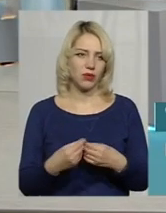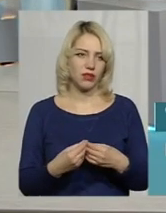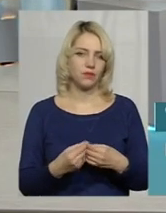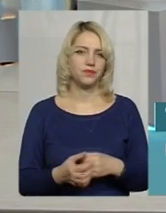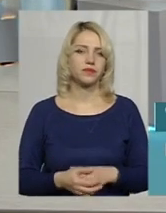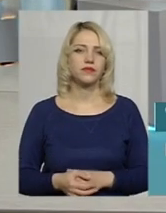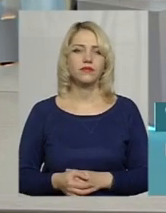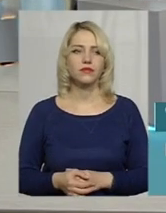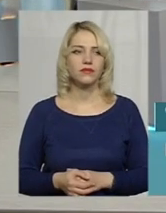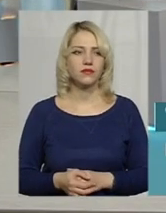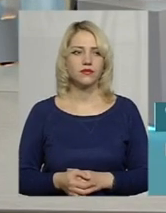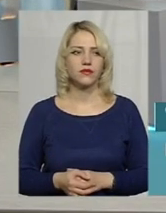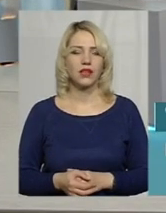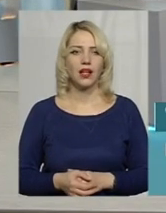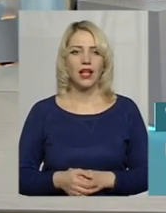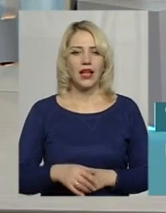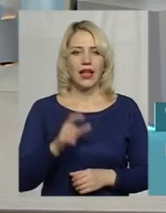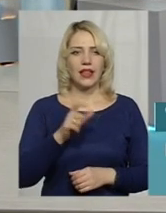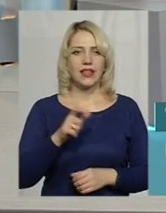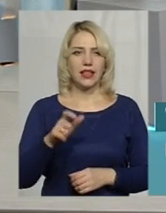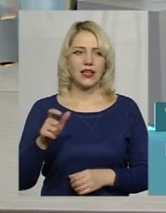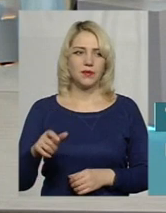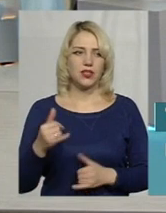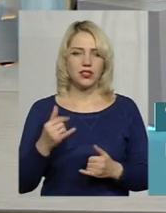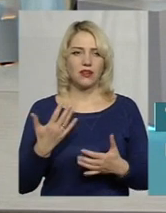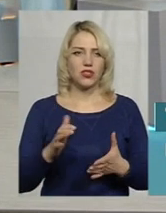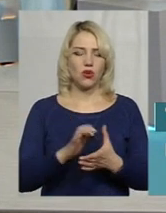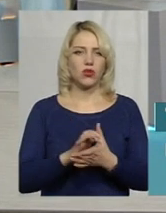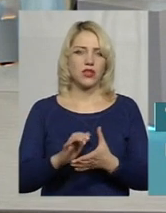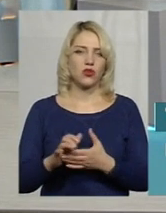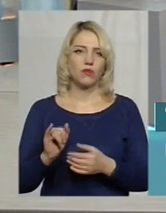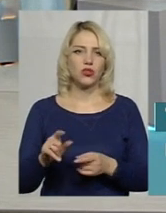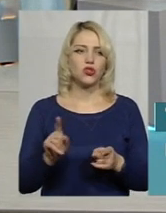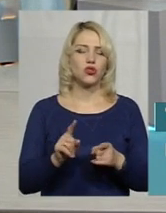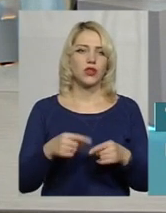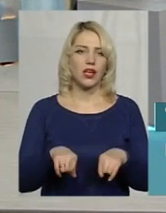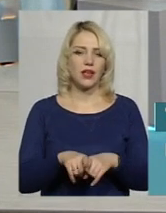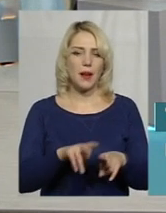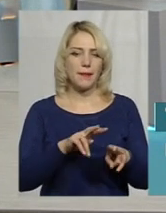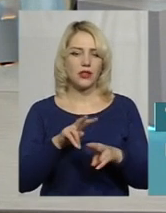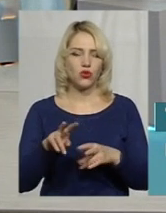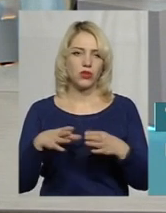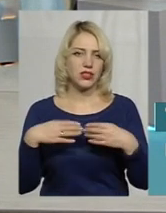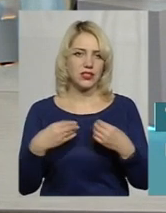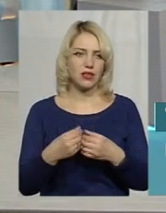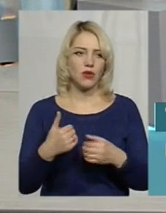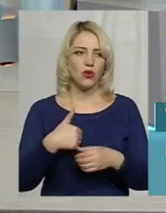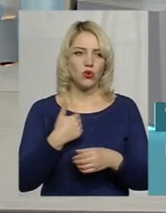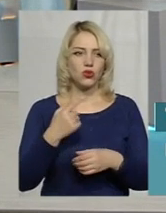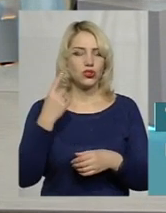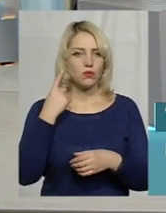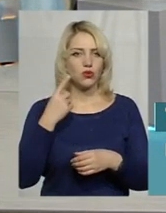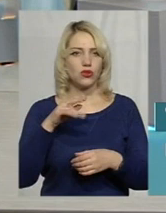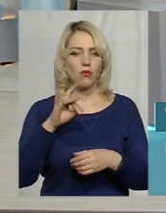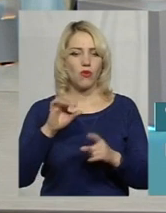ми надзвичайно вдячні всім. Телеглядачі зараз вже дещо ознайомилися, що ж воно таке патронатні сім'ї. І хочеться почути